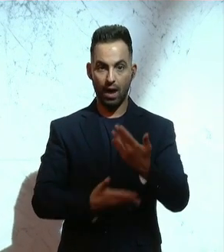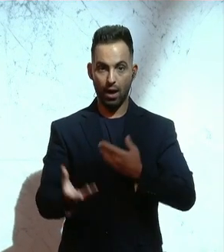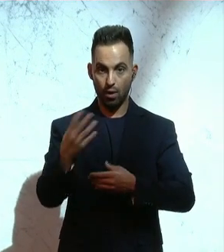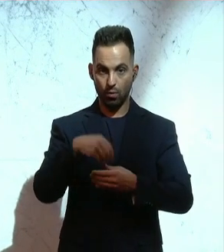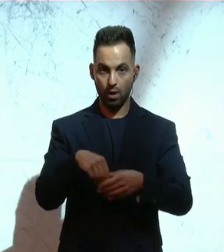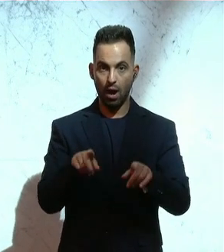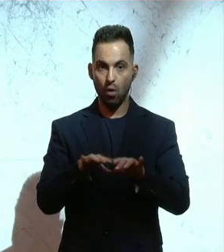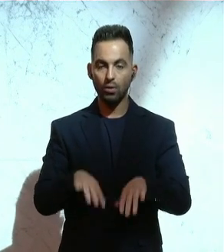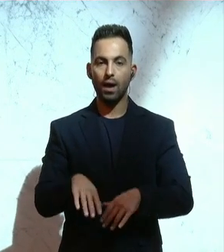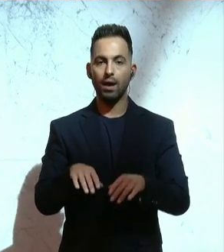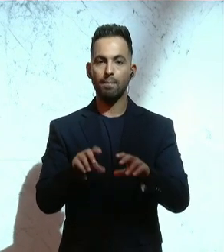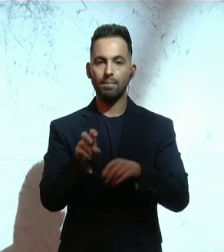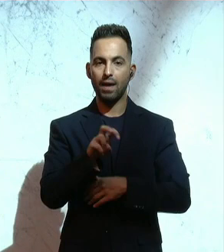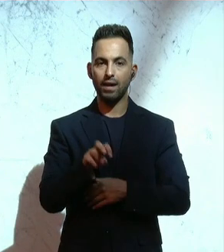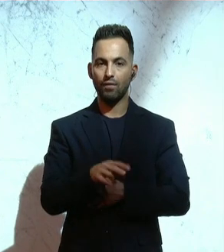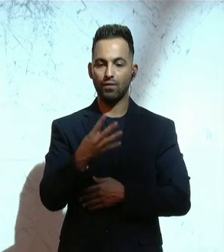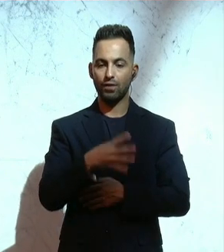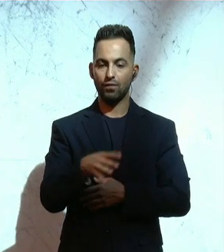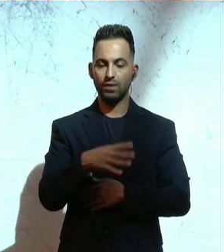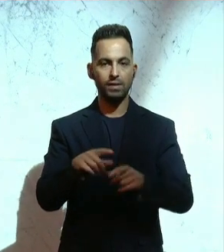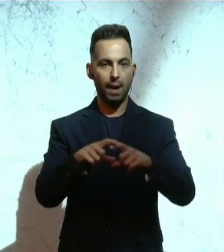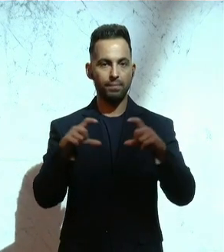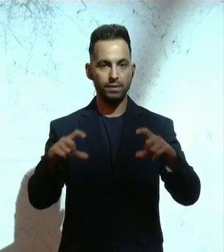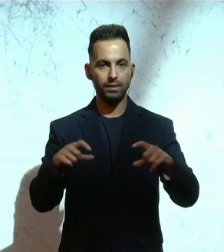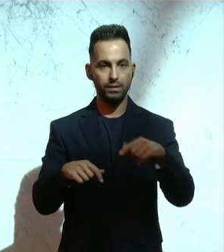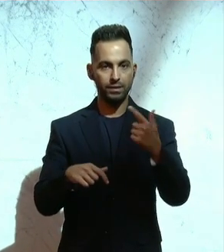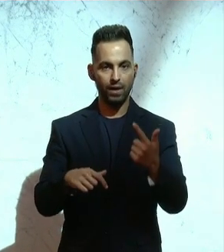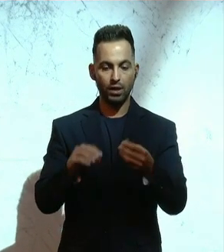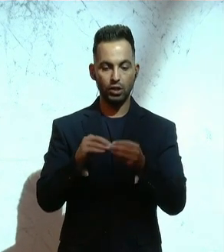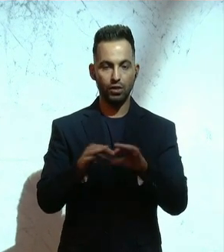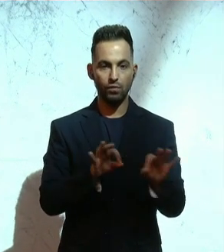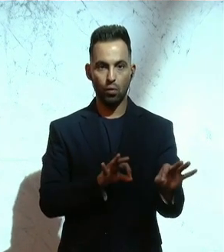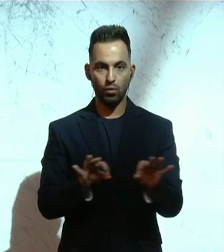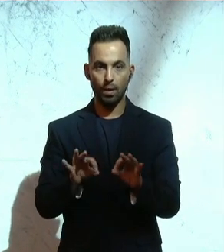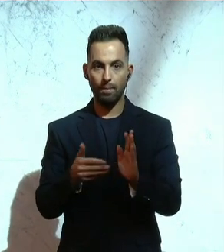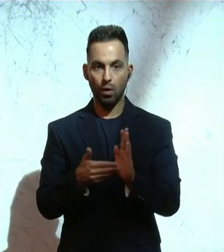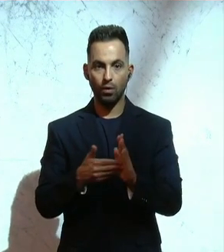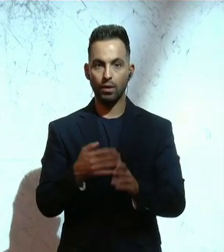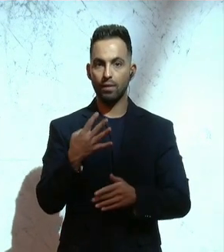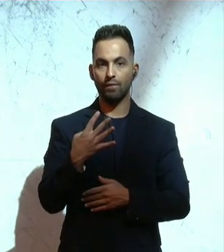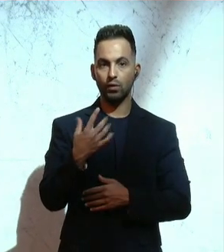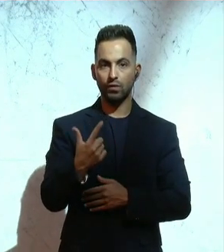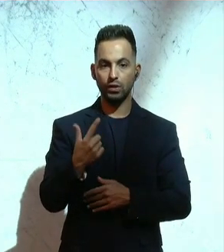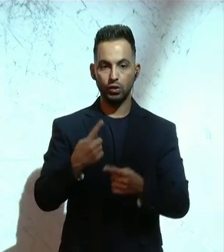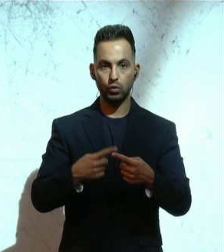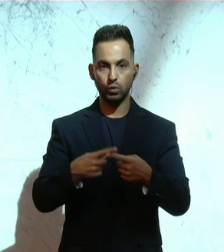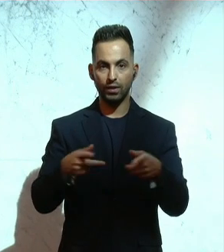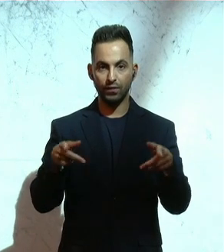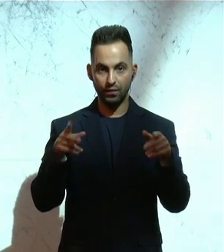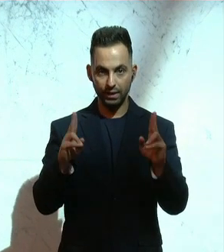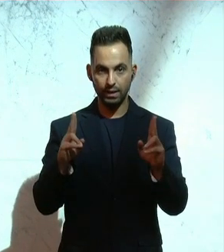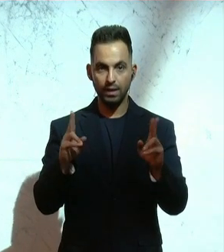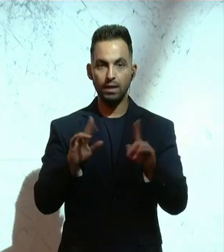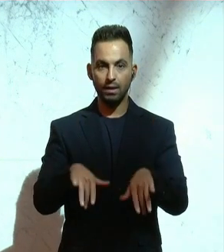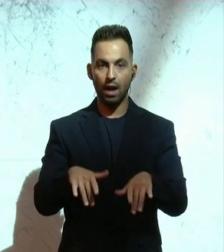zu können, ist es gemäß § 44 Absatz 2 der Geschäftsordnung erforderlich, von der 24-stündigen Frist für das